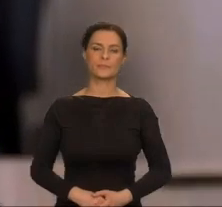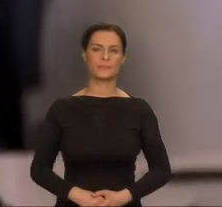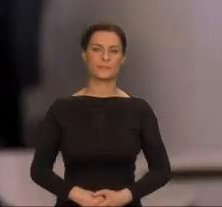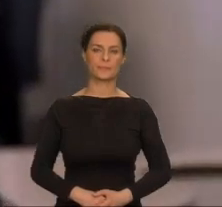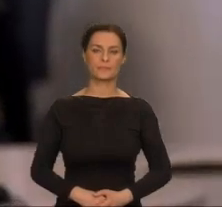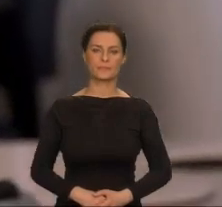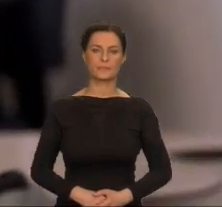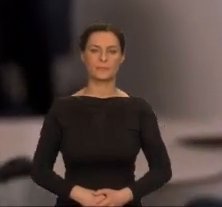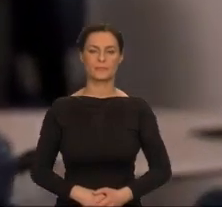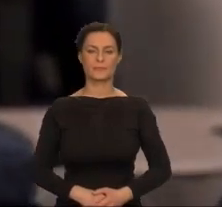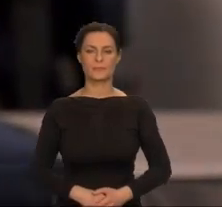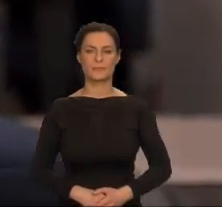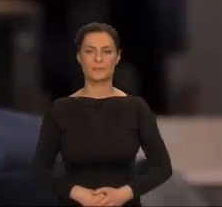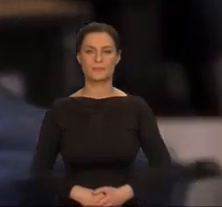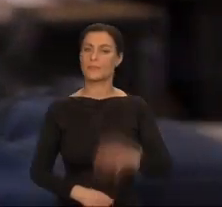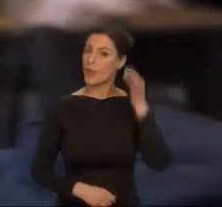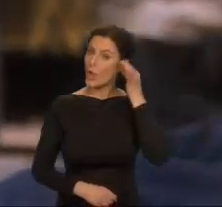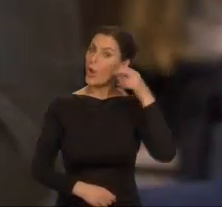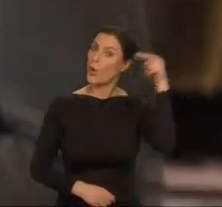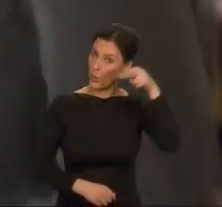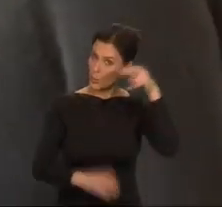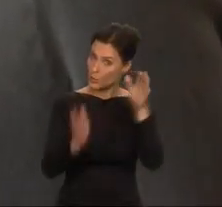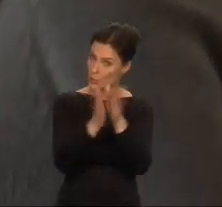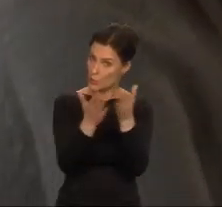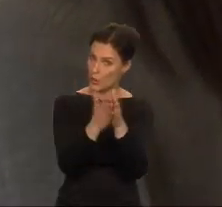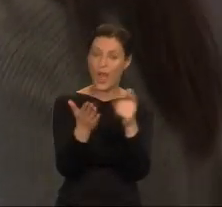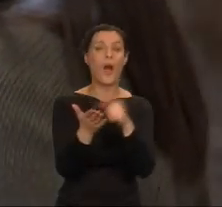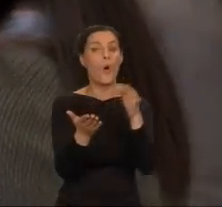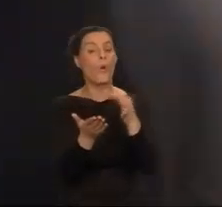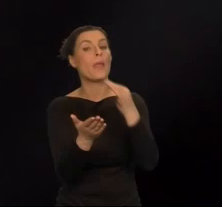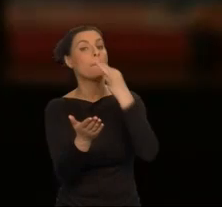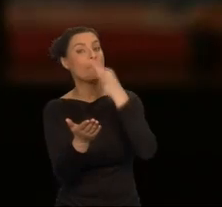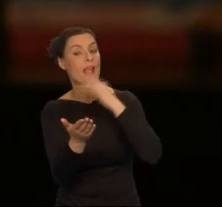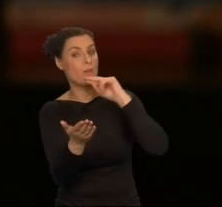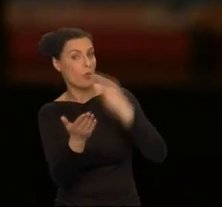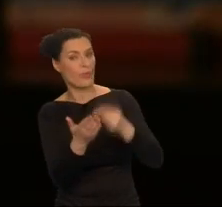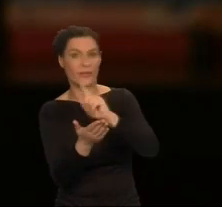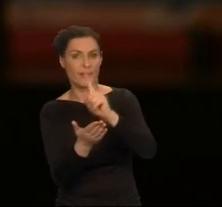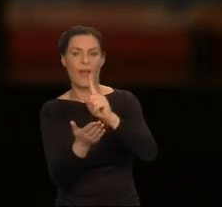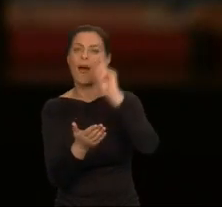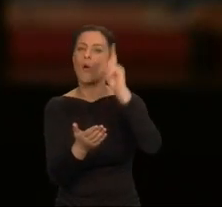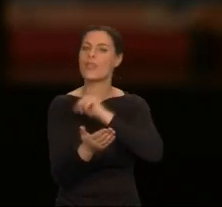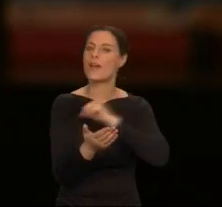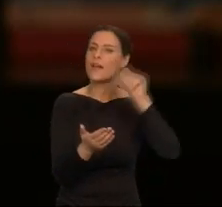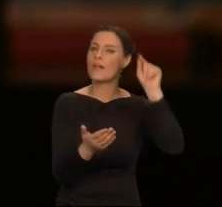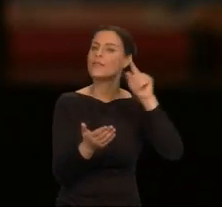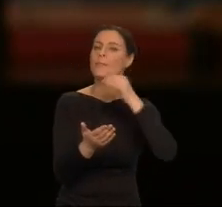Ersula Le Guin nie daje odpowiedzi, lecz stawia znakomite pytania.